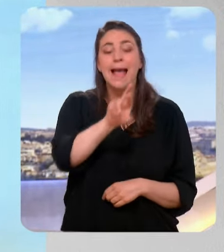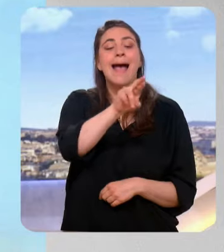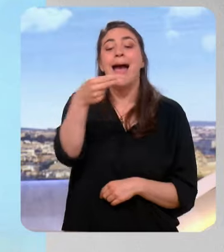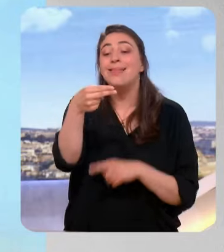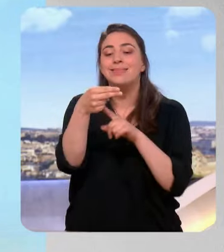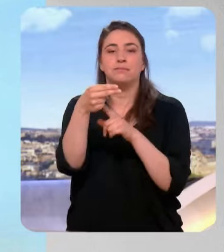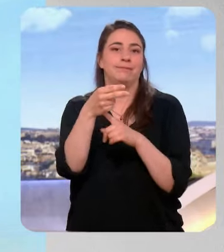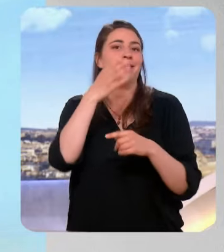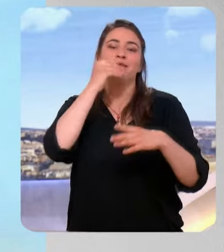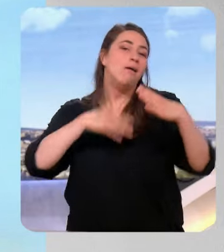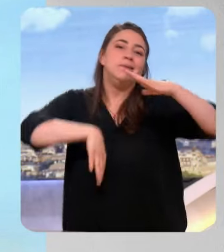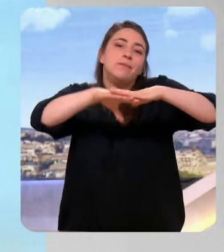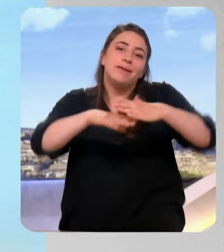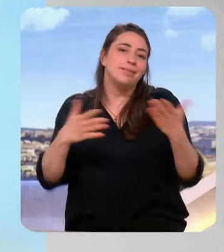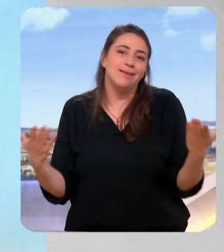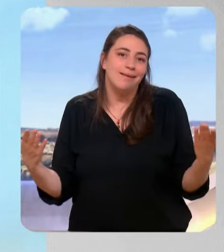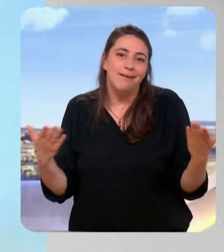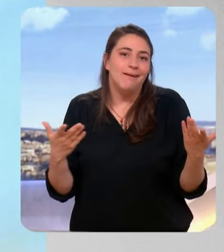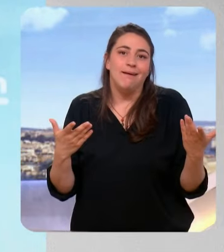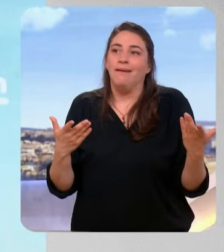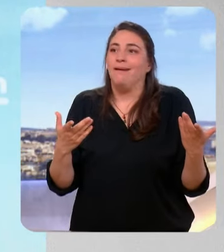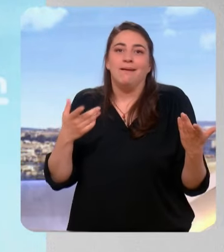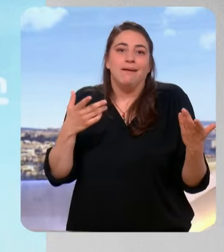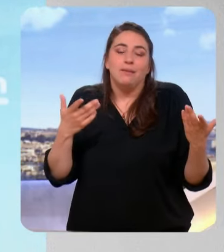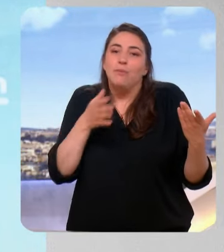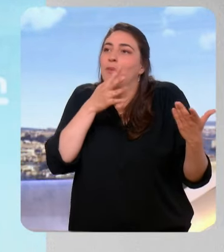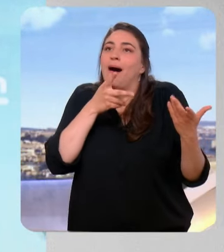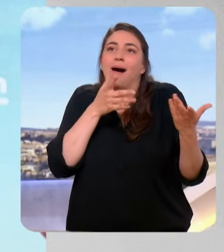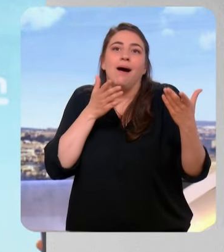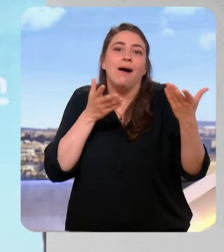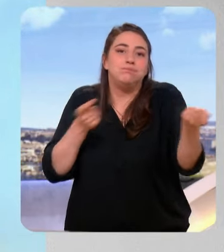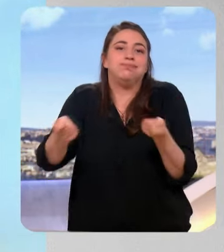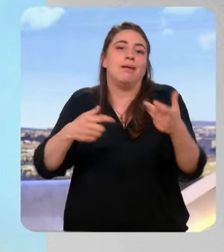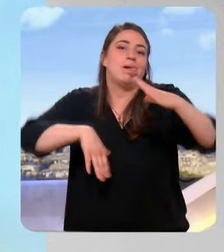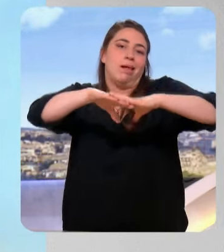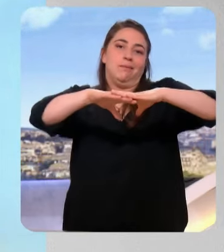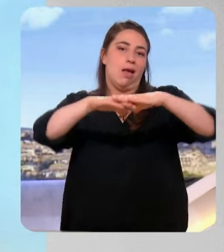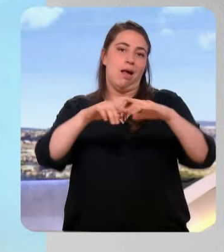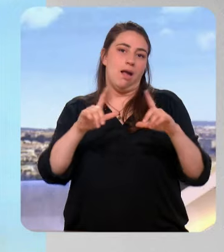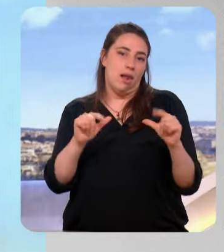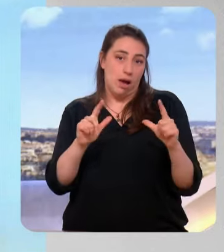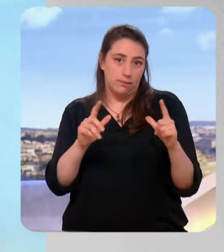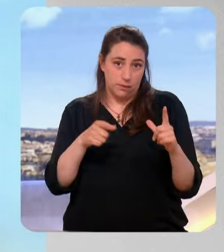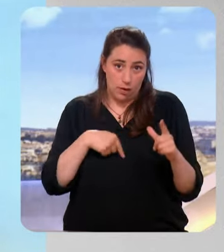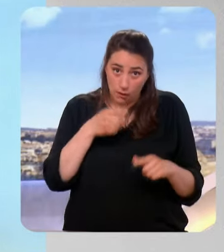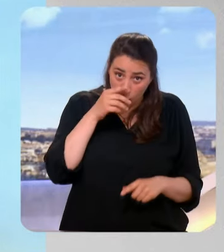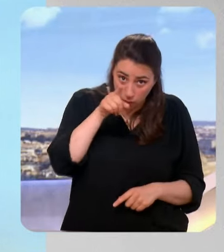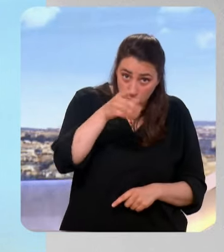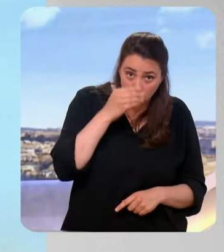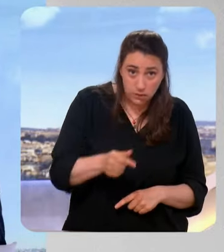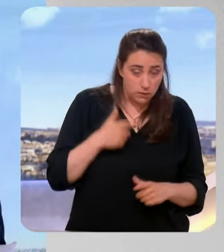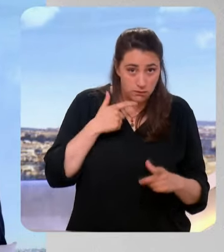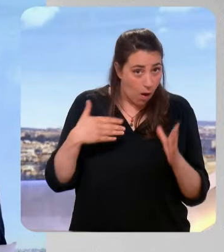on parle souvent pour le Rassemblement national est toujours là ? Et est-ce que vous le voyez toujours présent en 2027